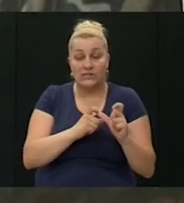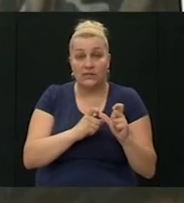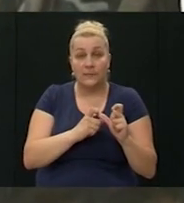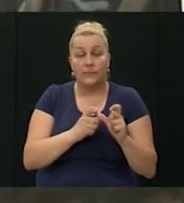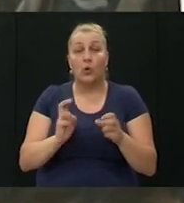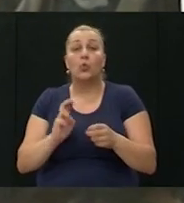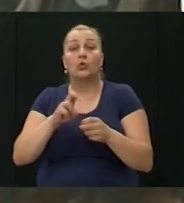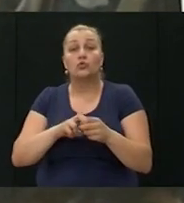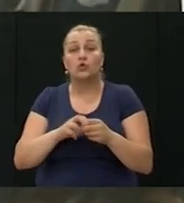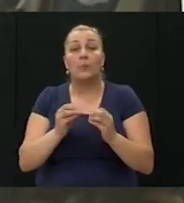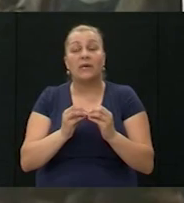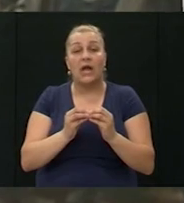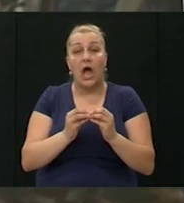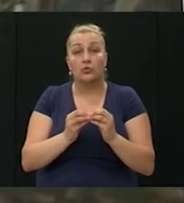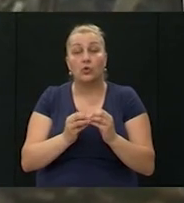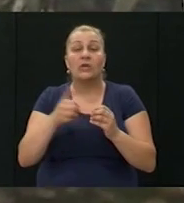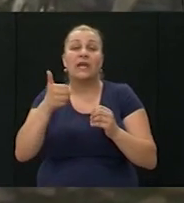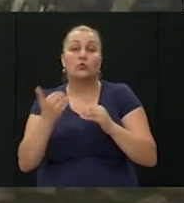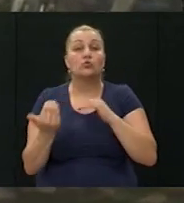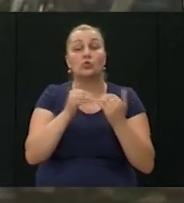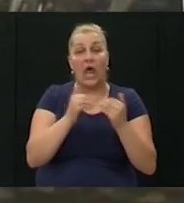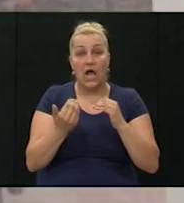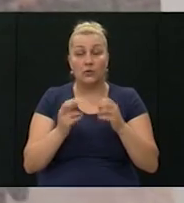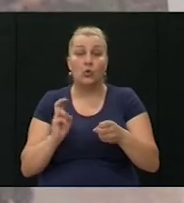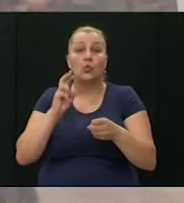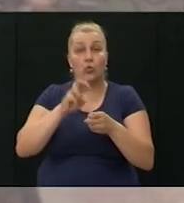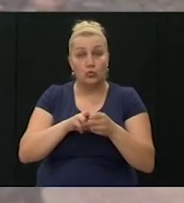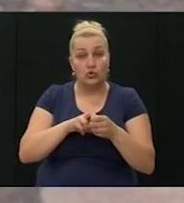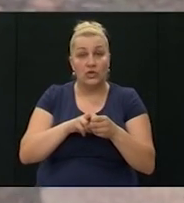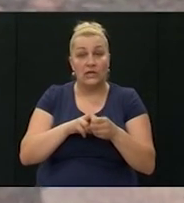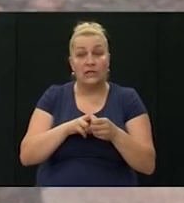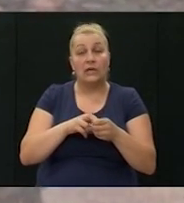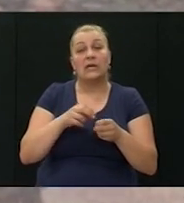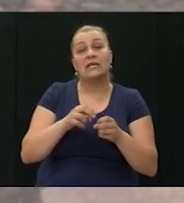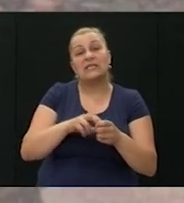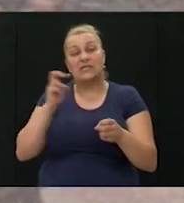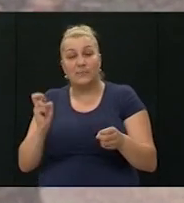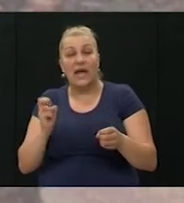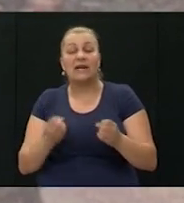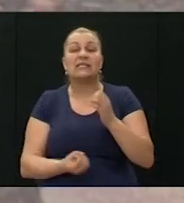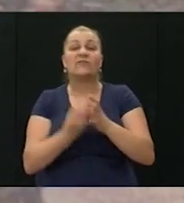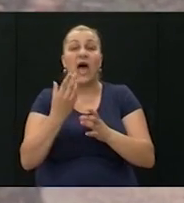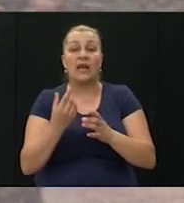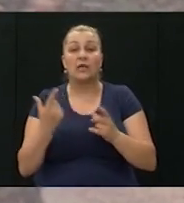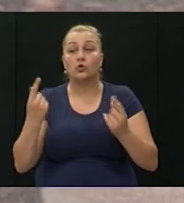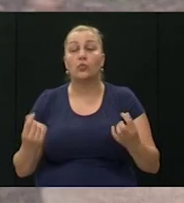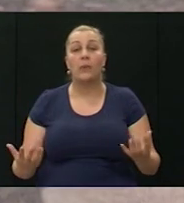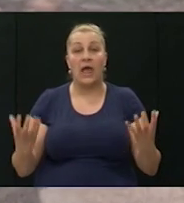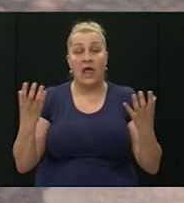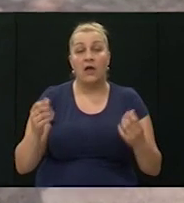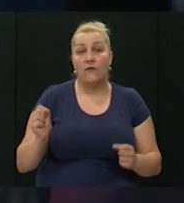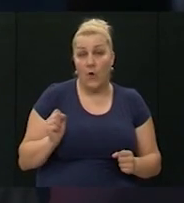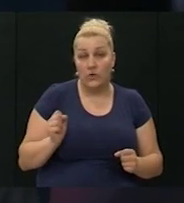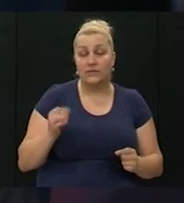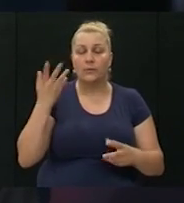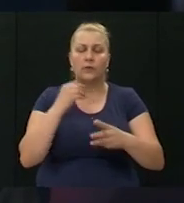uključili u brigadu ponudili jednu suradnju uključili ljude u brigadu izbjegli stvaranje paralelnih vojsk i bilo